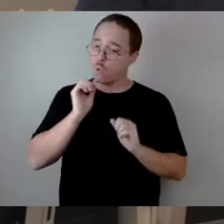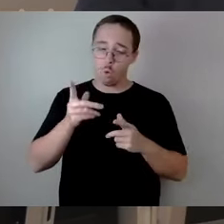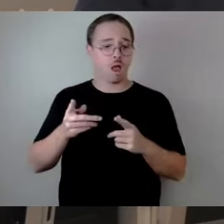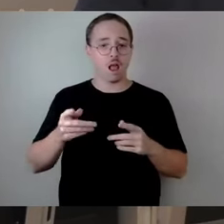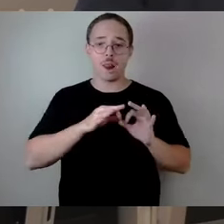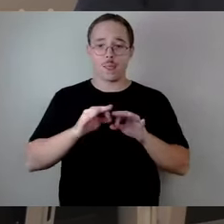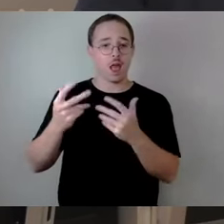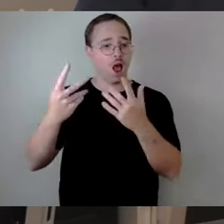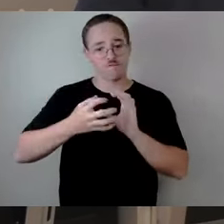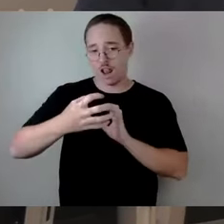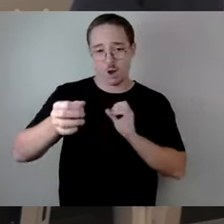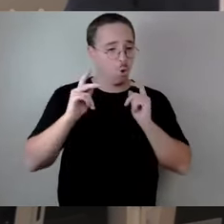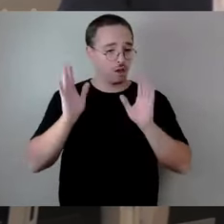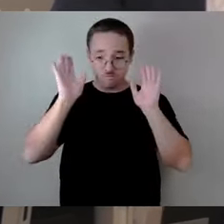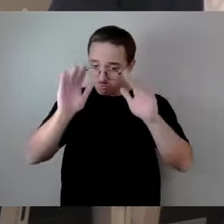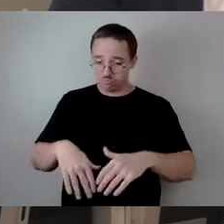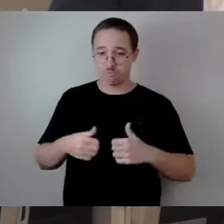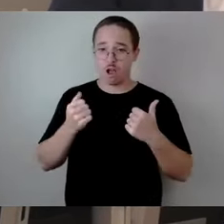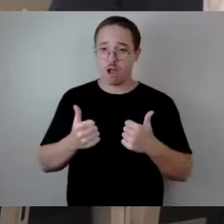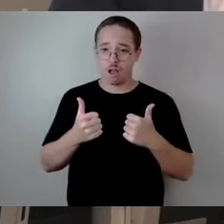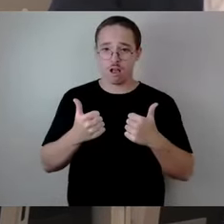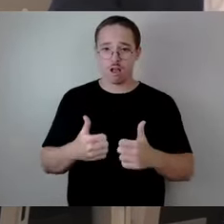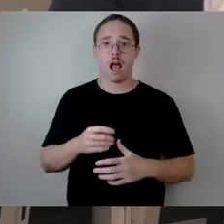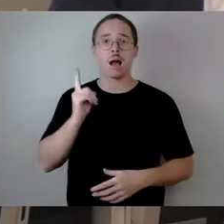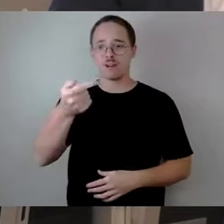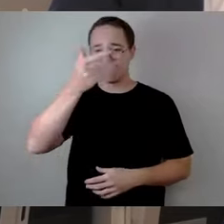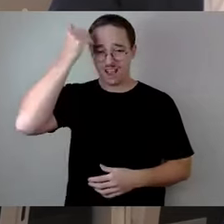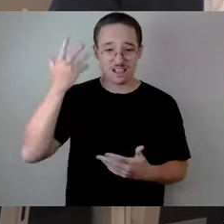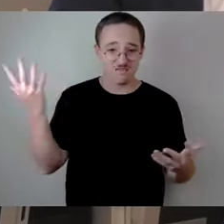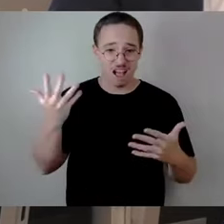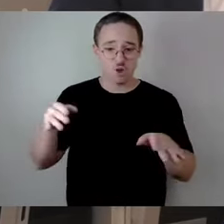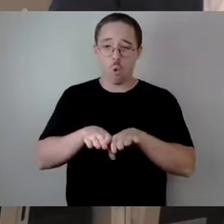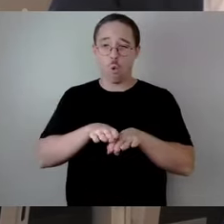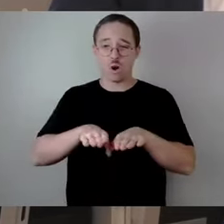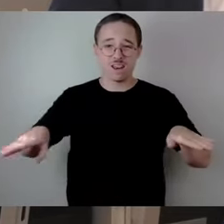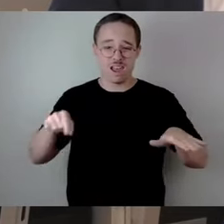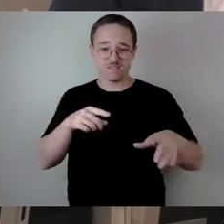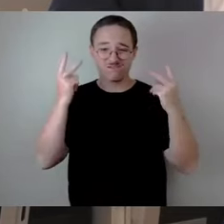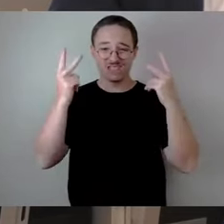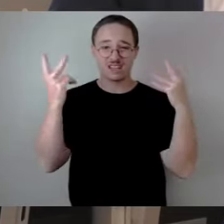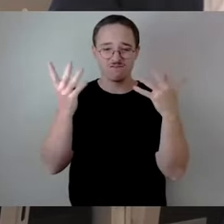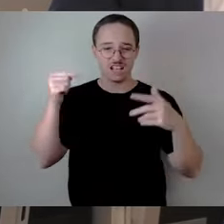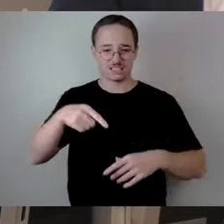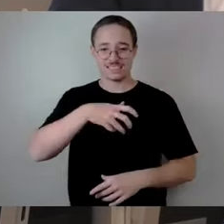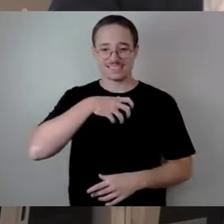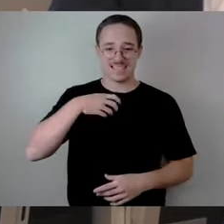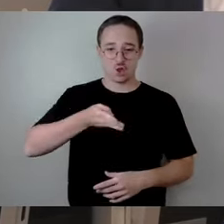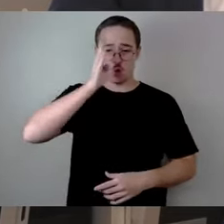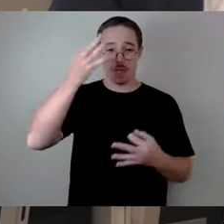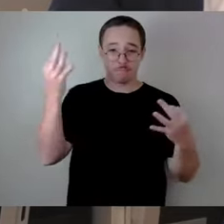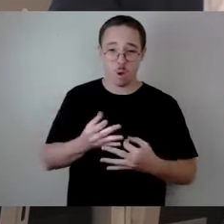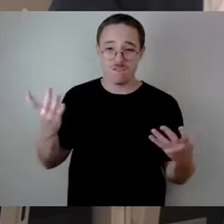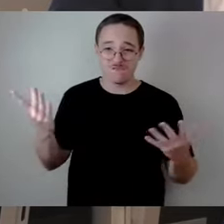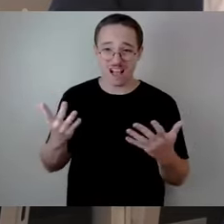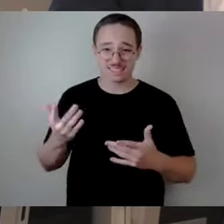machen wir, keine Frage. Aber was Sie vergessen, ist das Wesentliche. Das, was wir im Dresdner Norden brauchen, das, was wir Richtung